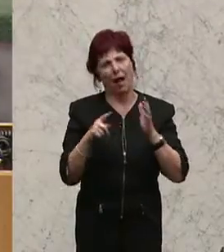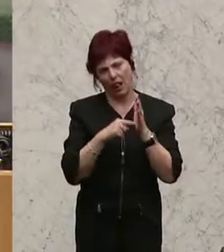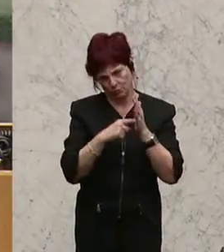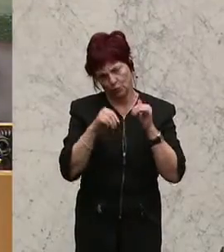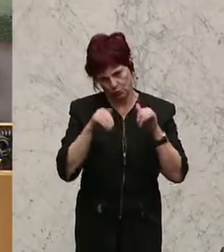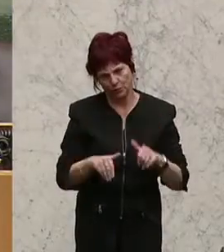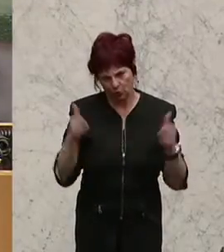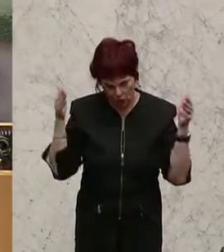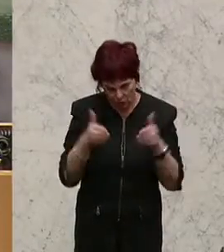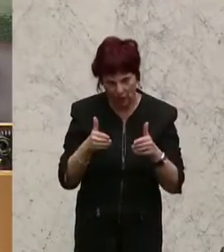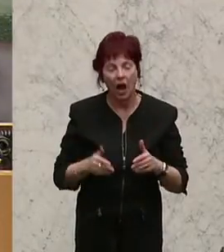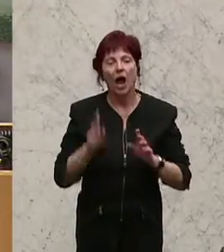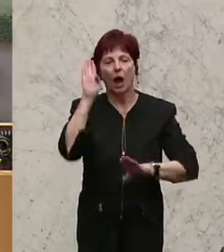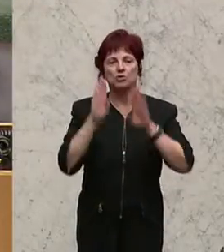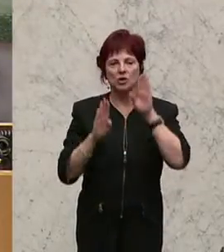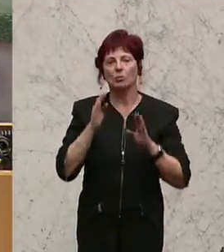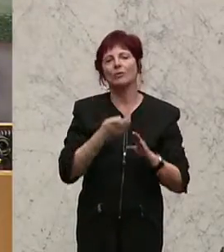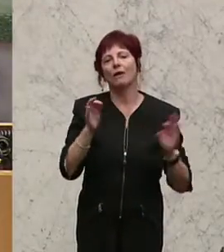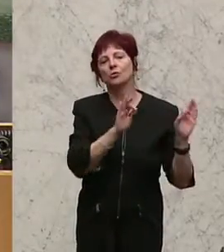Abstimmung über Tagesordnungspunkt 2.